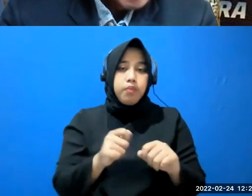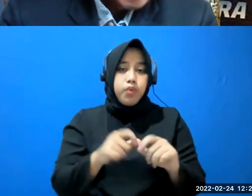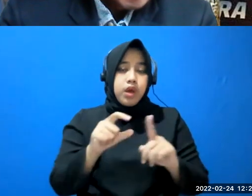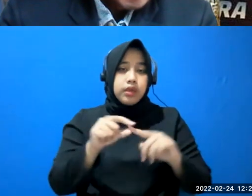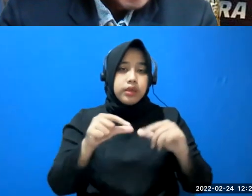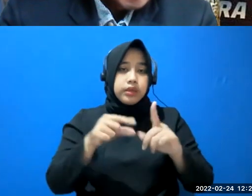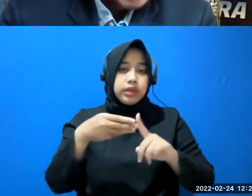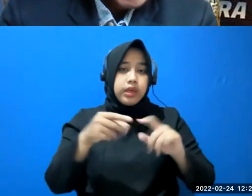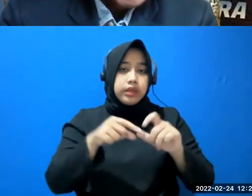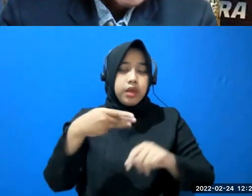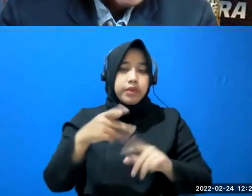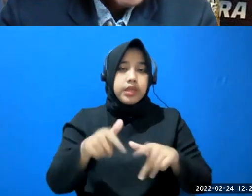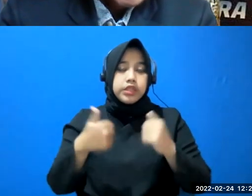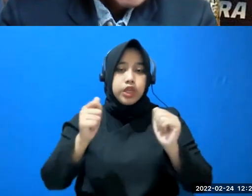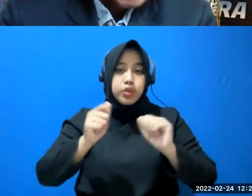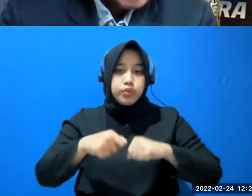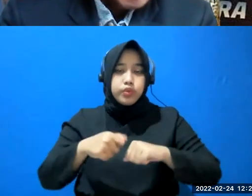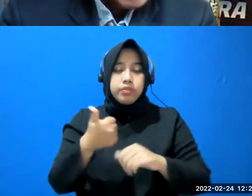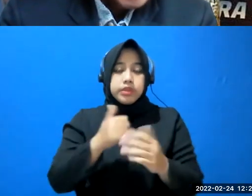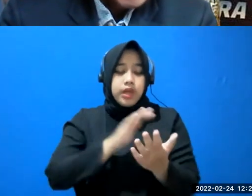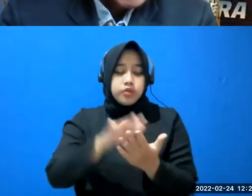putusan deh karena dari putusan kita bisa lihat